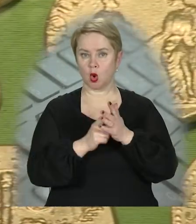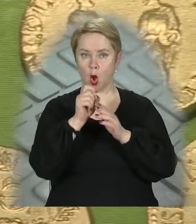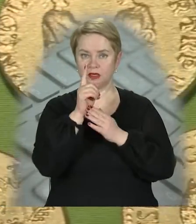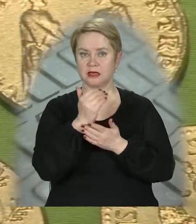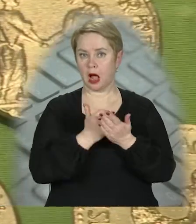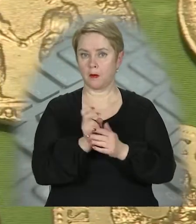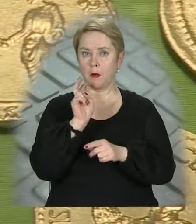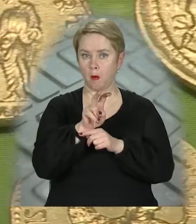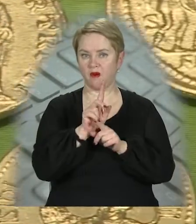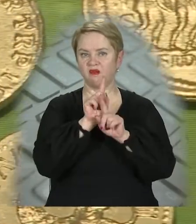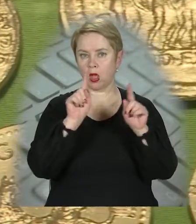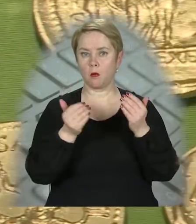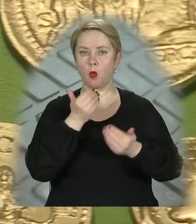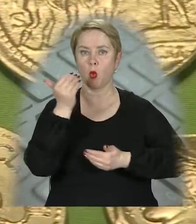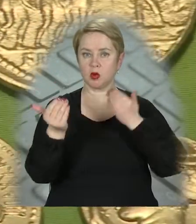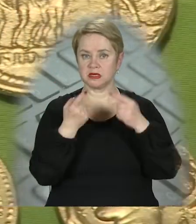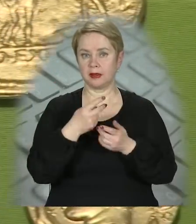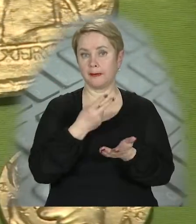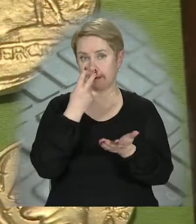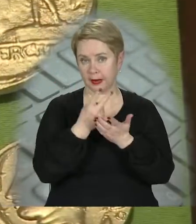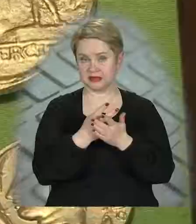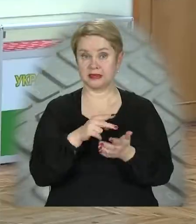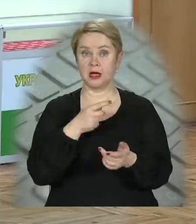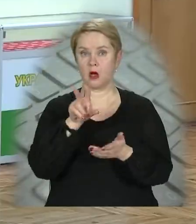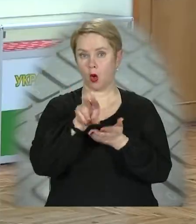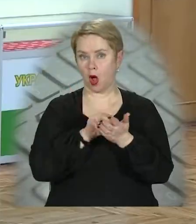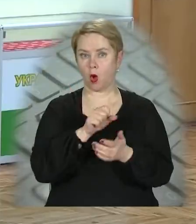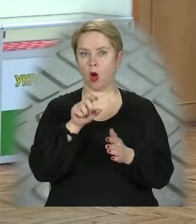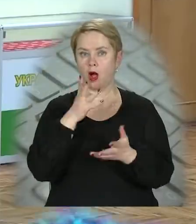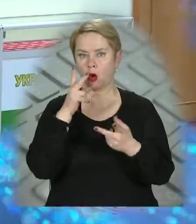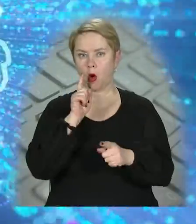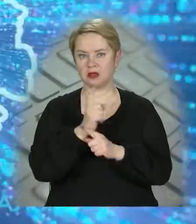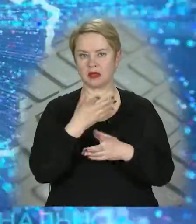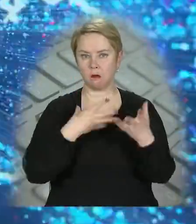11-го побували в унікальному музеї, де представлені зразки контрабанди.